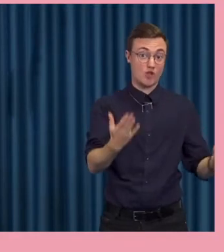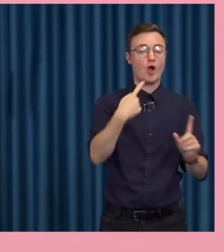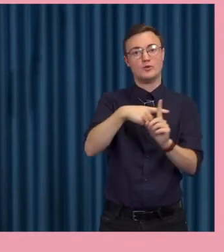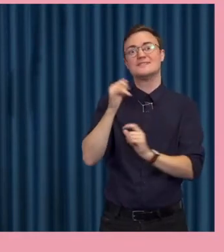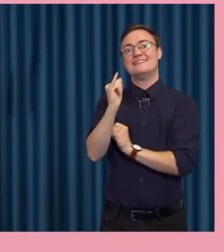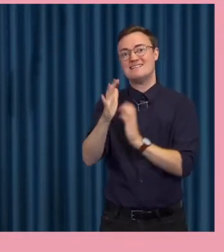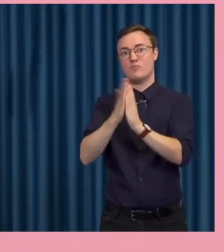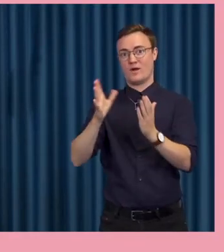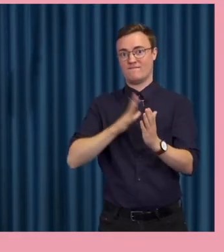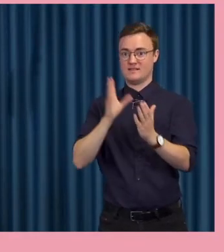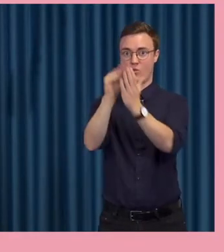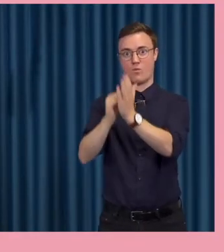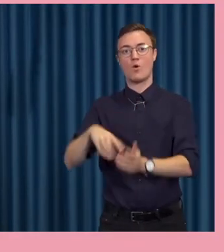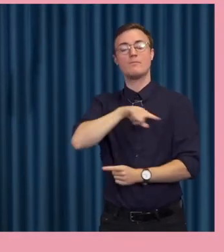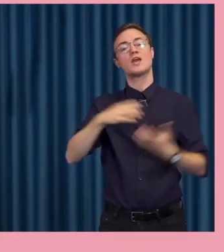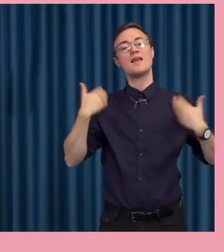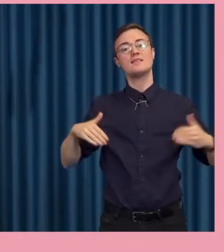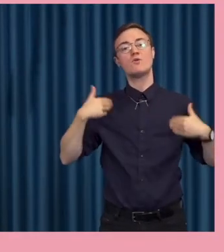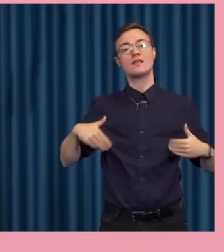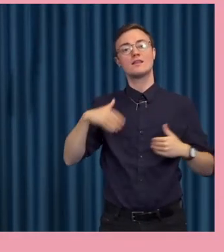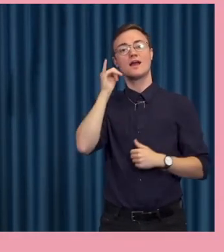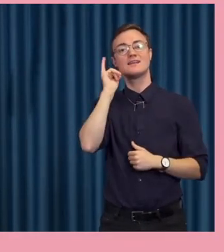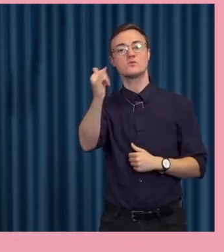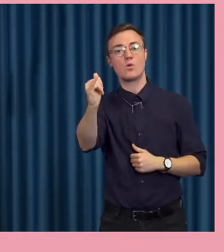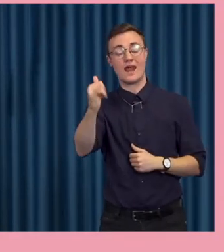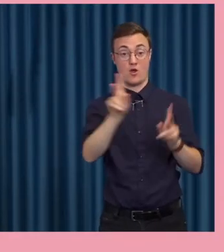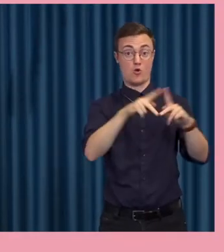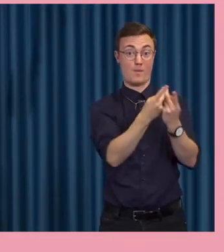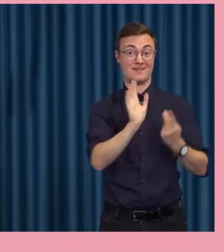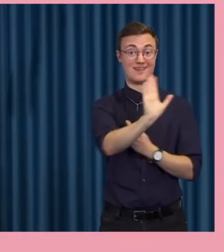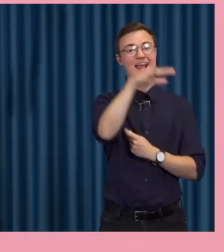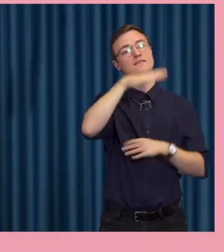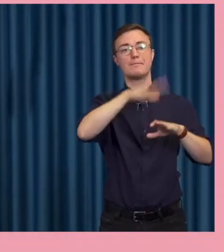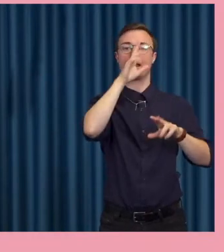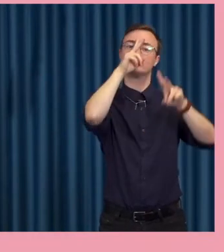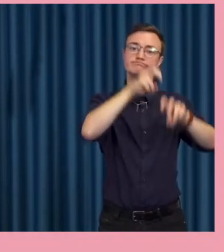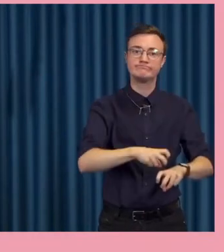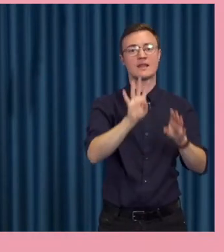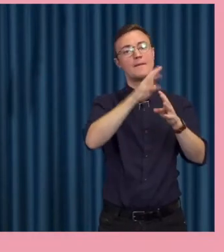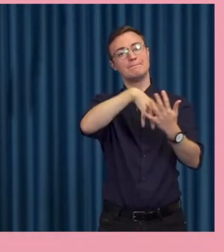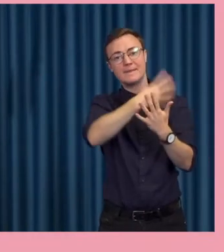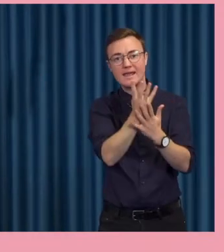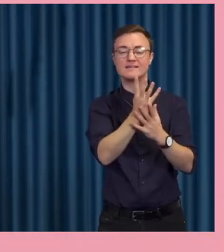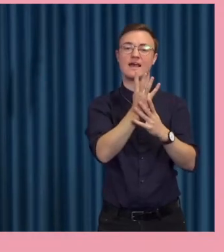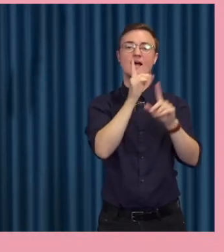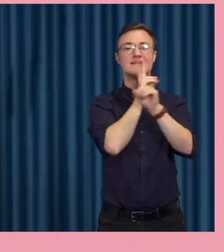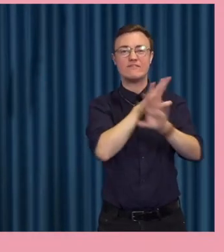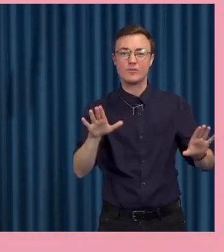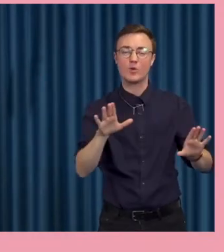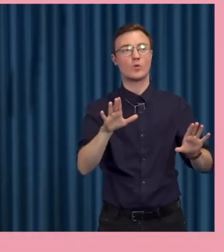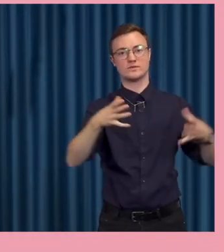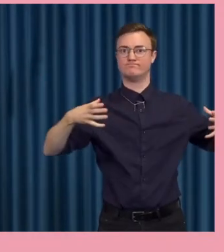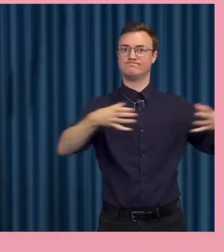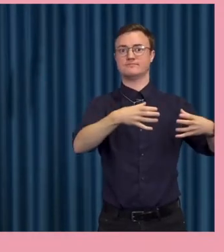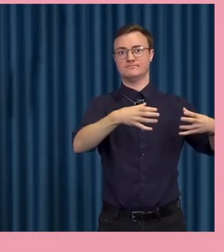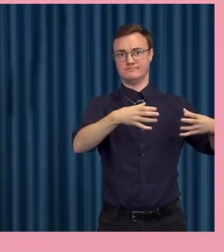antologin väldigt mycket individuella historier. Och själva kommitténs inriktning är ju väldigt mycket kring media och informationskunnighet. Alltså någon slags idé om